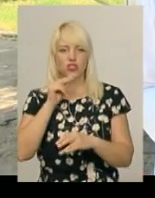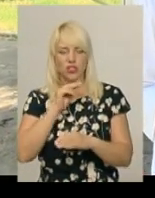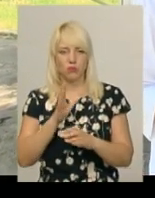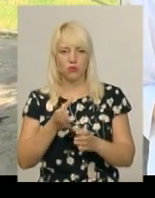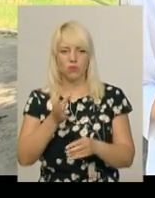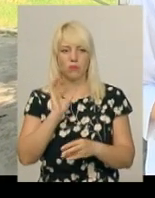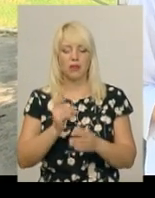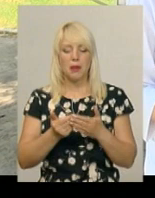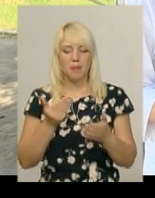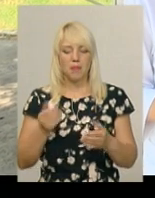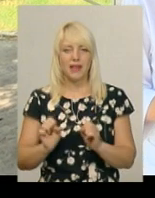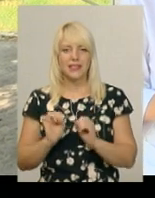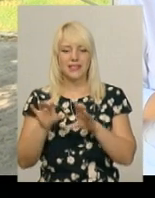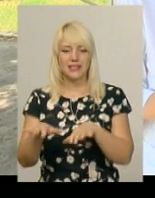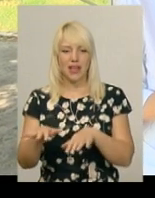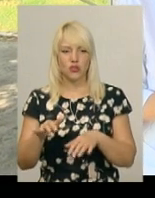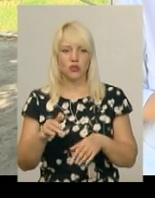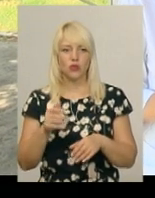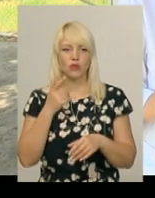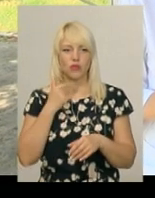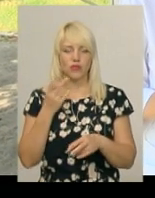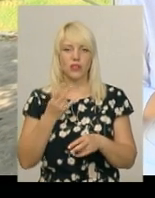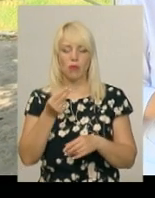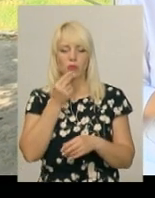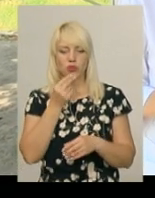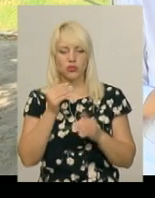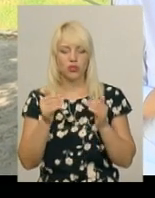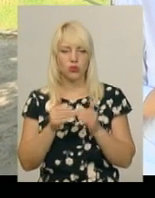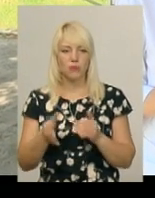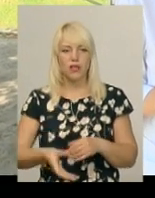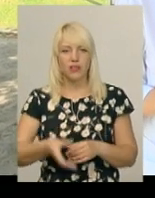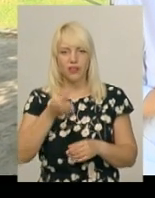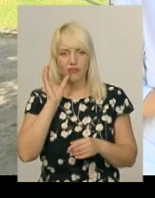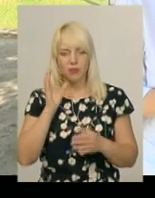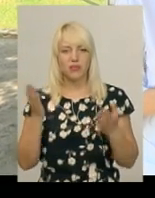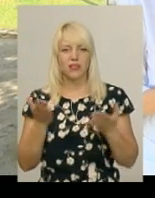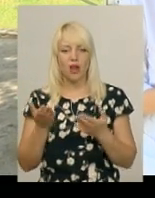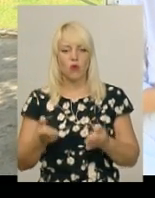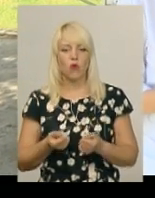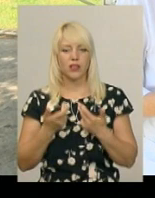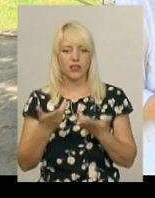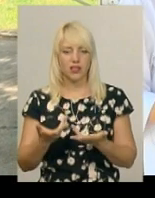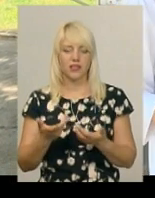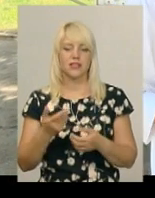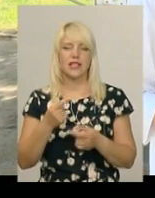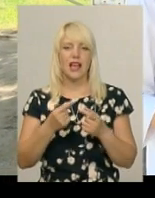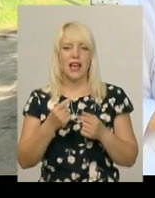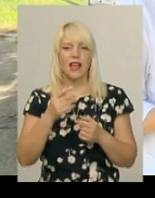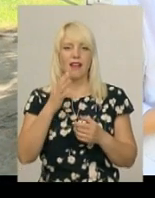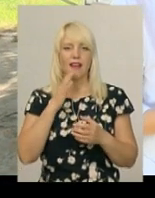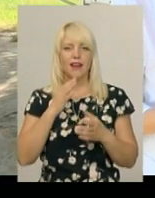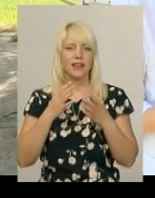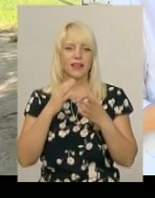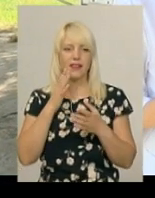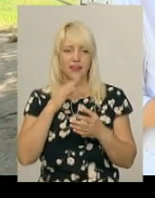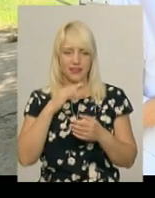крові донор має поснідати вдома і випити якусь кількість рідини, а у нас обов'язково він має випити чай